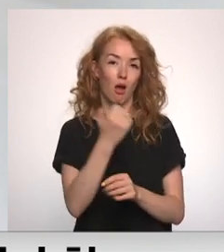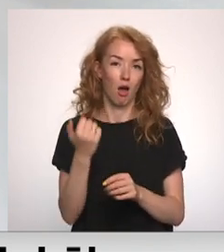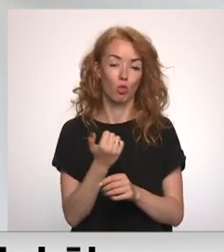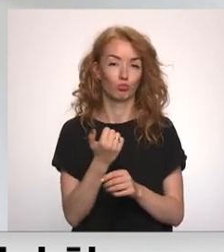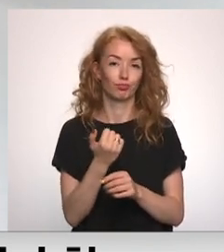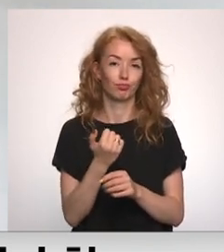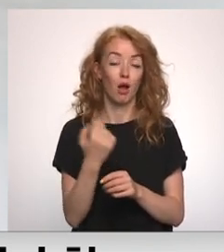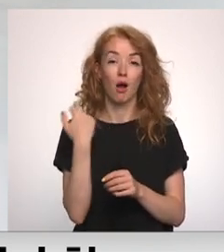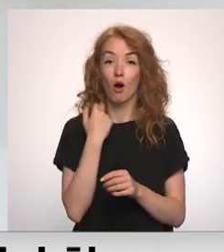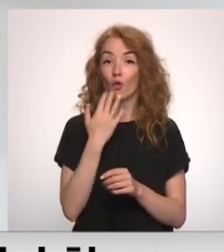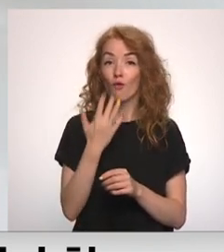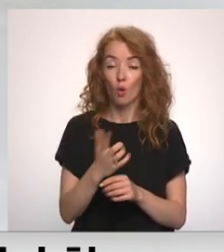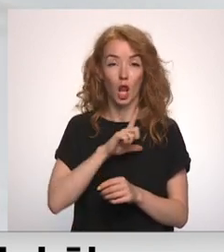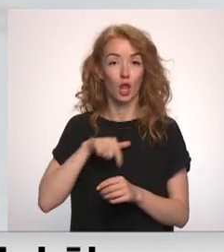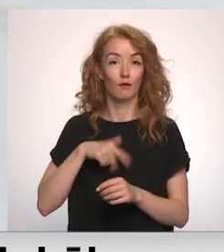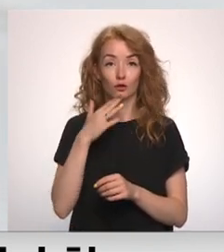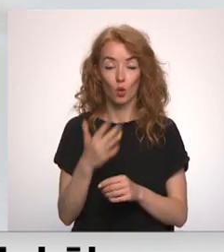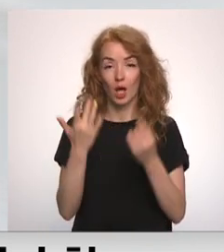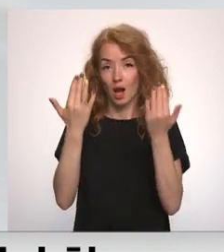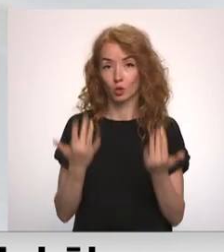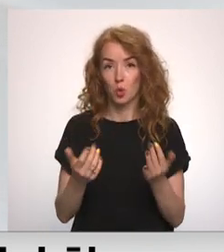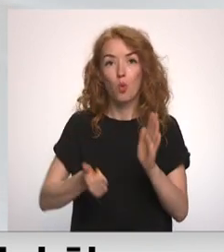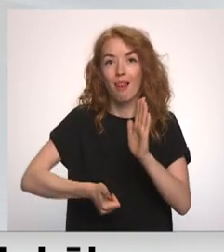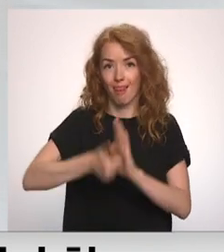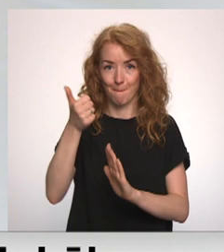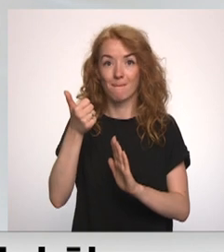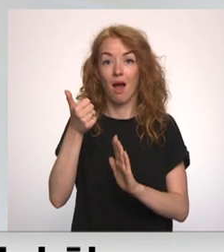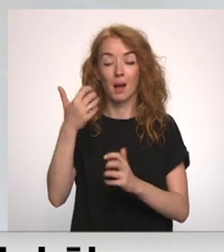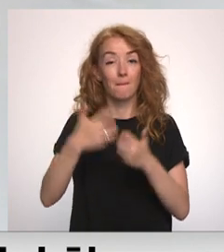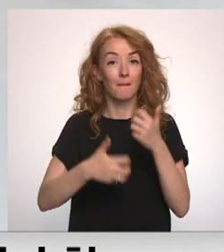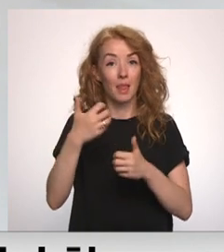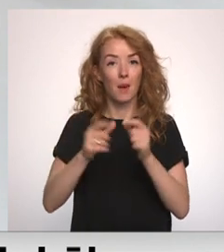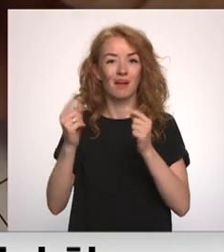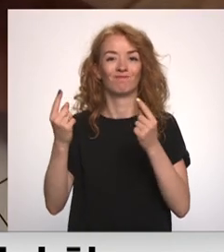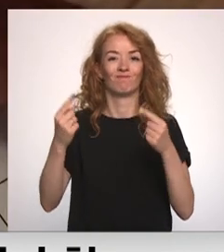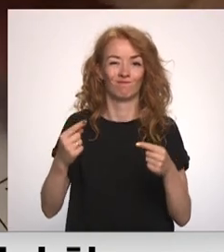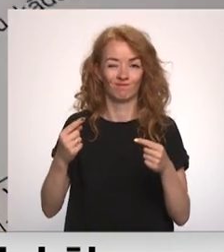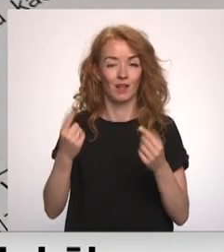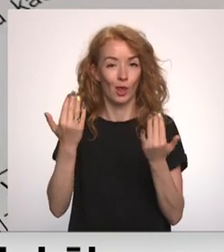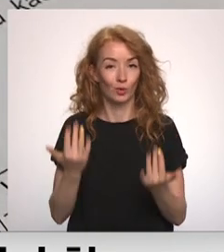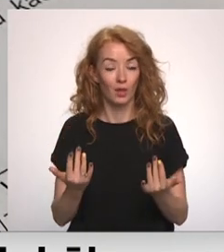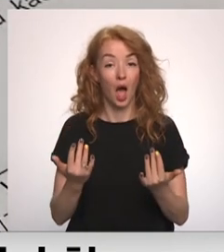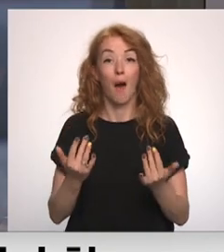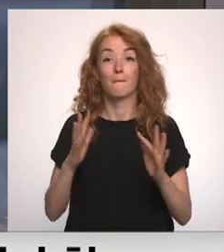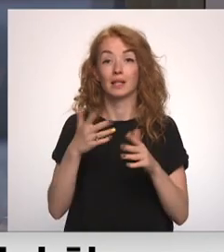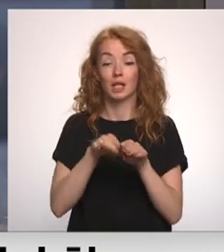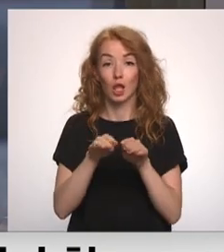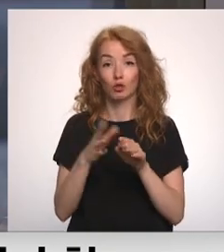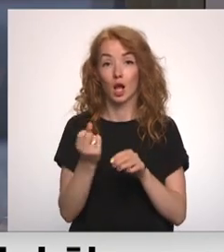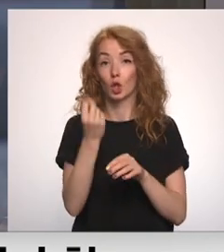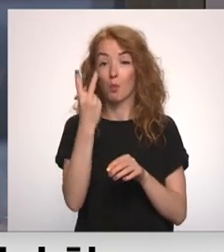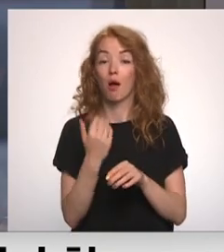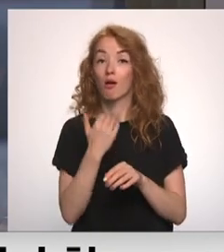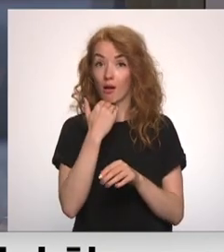gadu. Angļu valodā un latviešu valodā rezultāti ir labāki, matemātikā kritums. Atšķirībā no 12. klašu